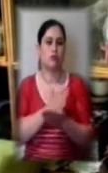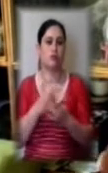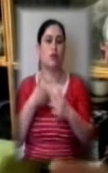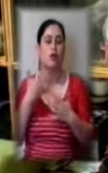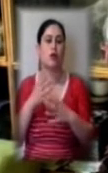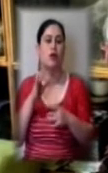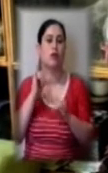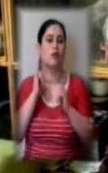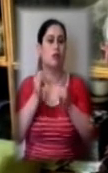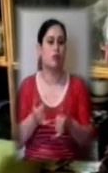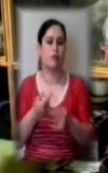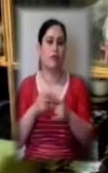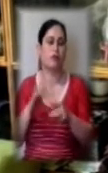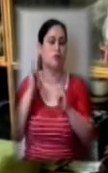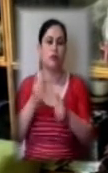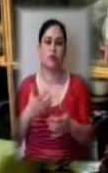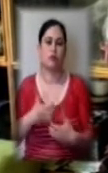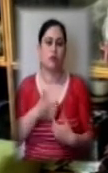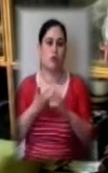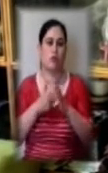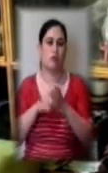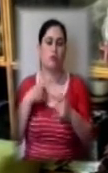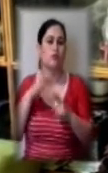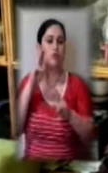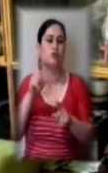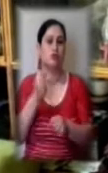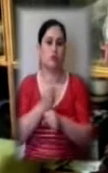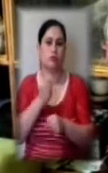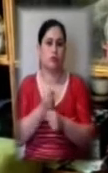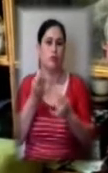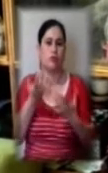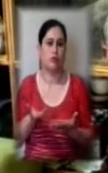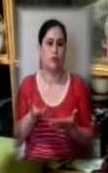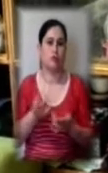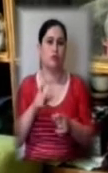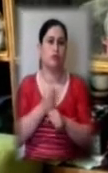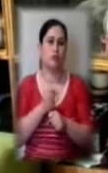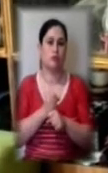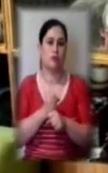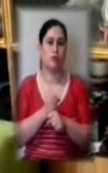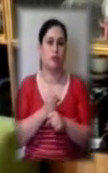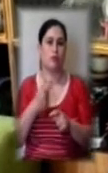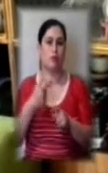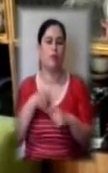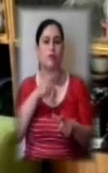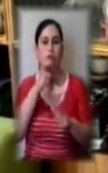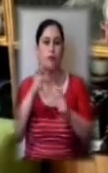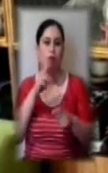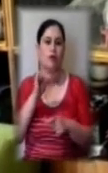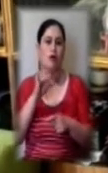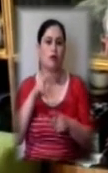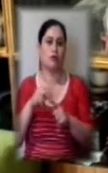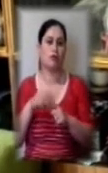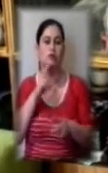заливає, ми не знаємо, що робити. Просто не знаємо, що робити. Ми кричимо караул. Обращались і в